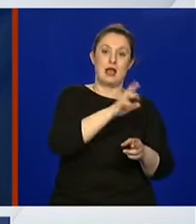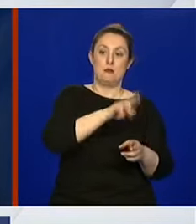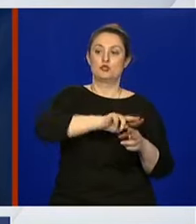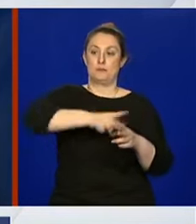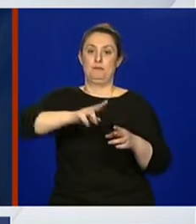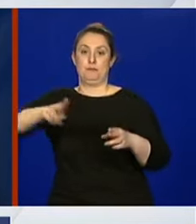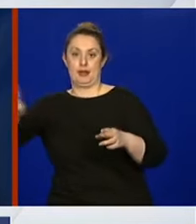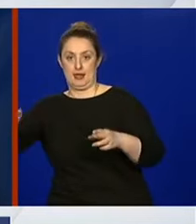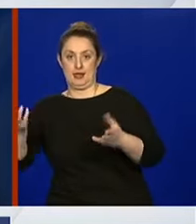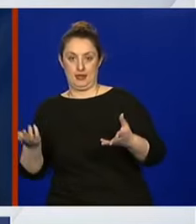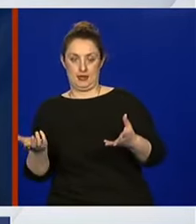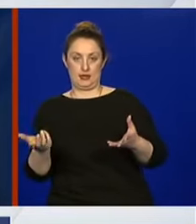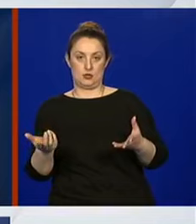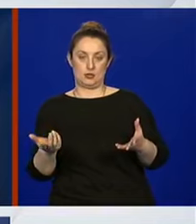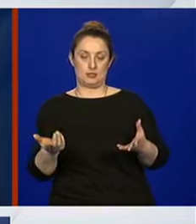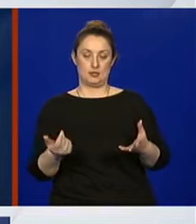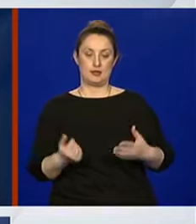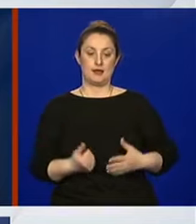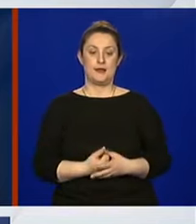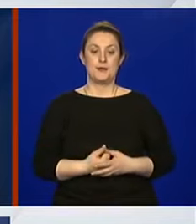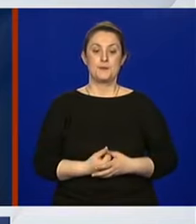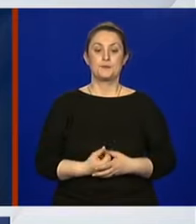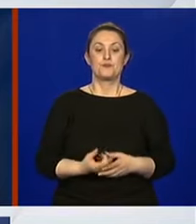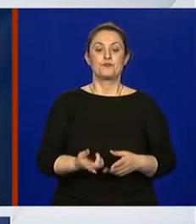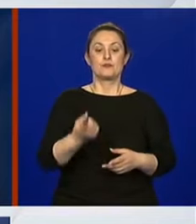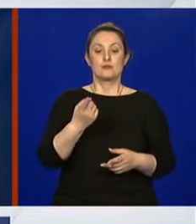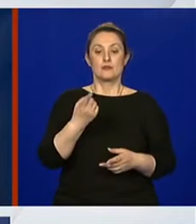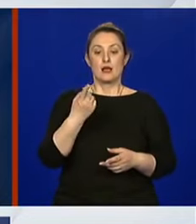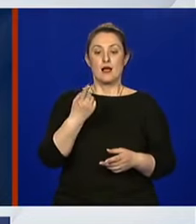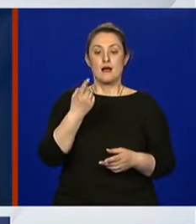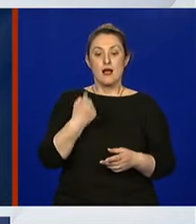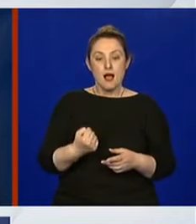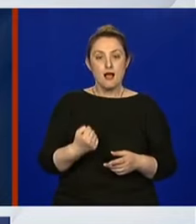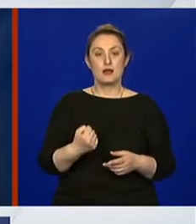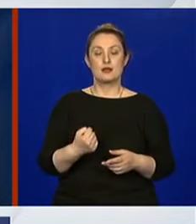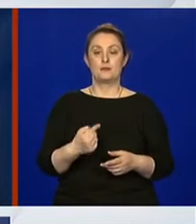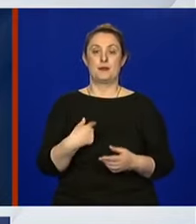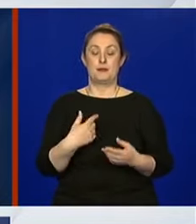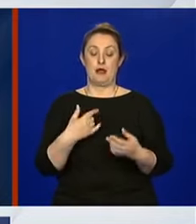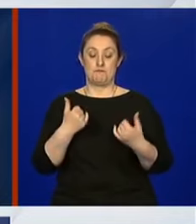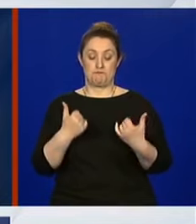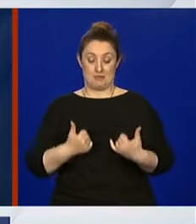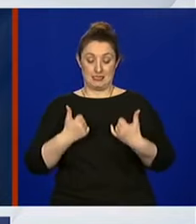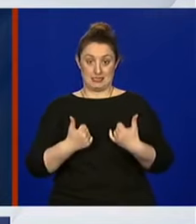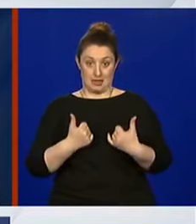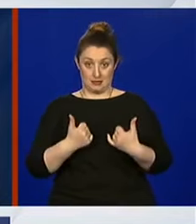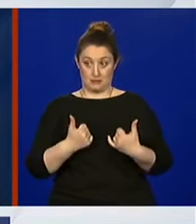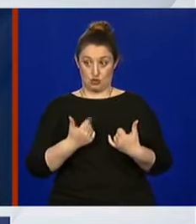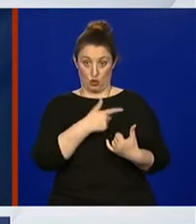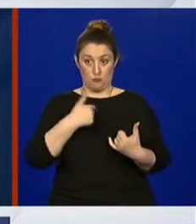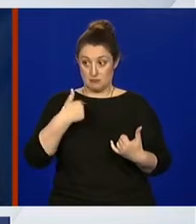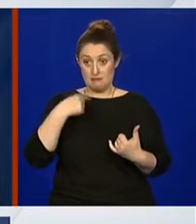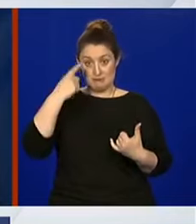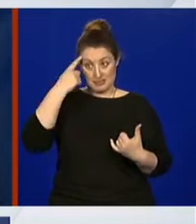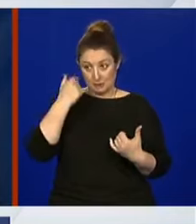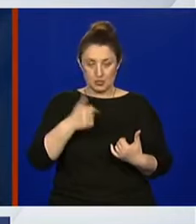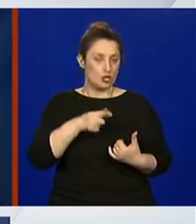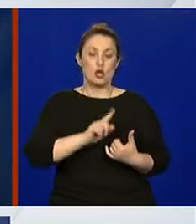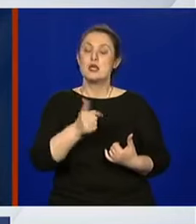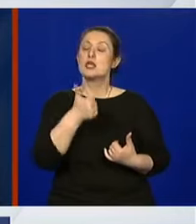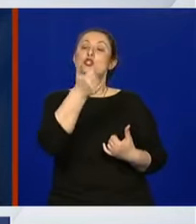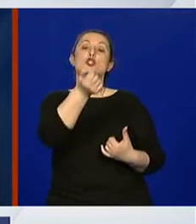infekciju, ali to je prema našim sadašnjim saznanjima nije stopostotna garancija.